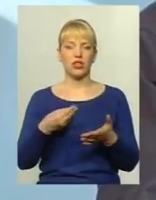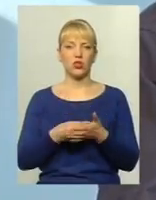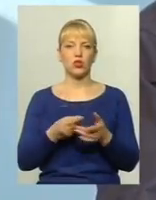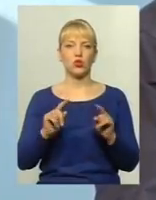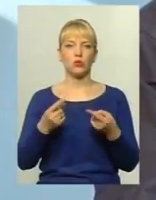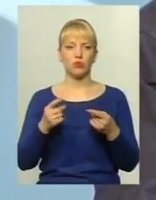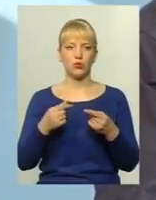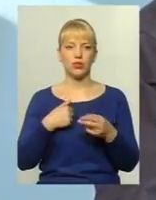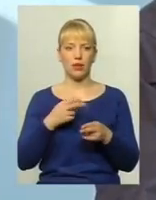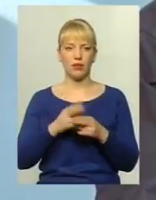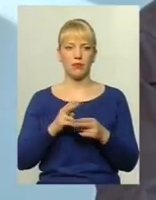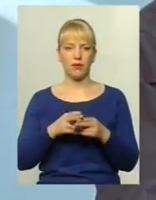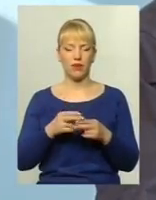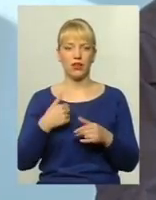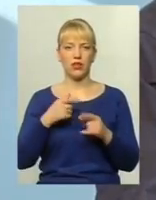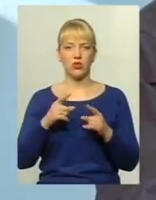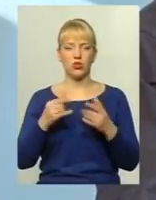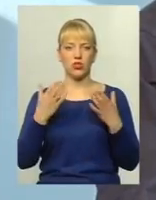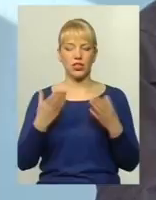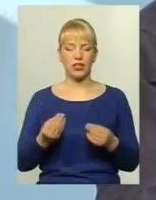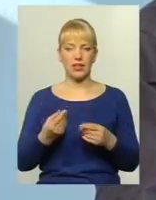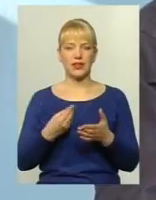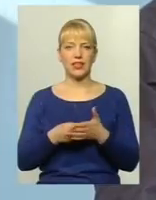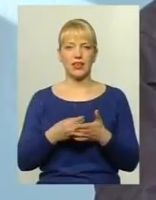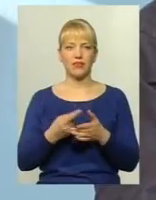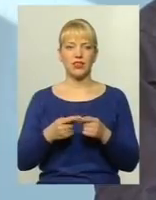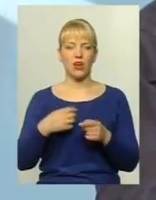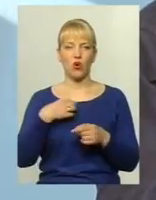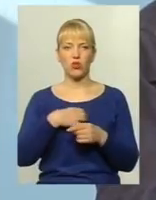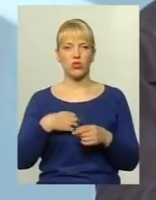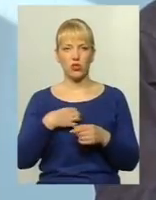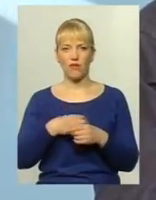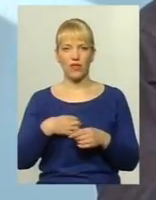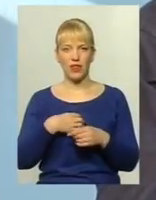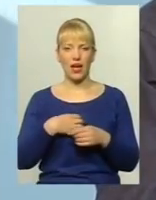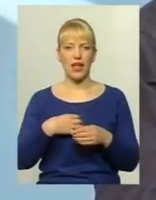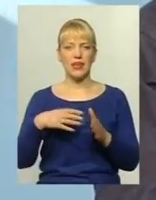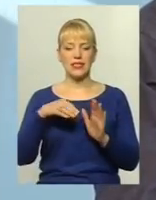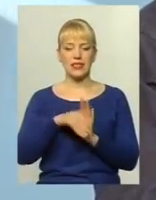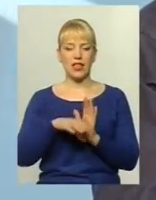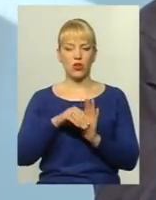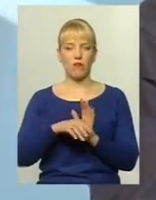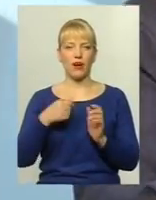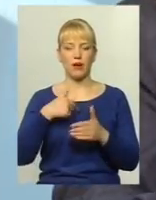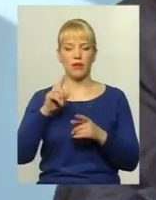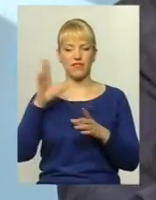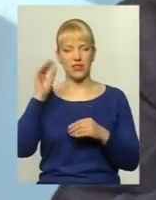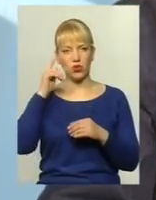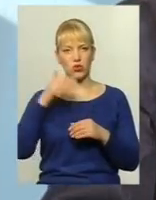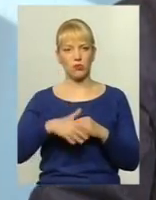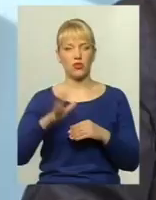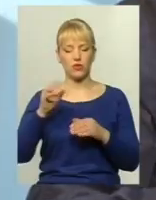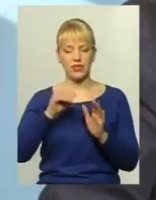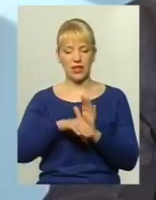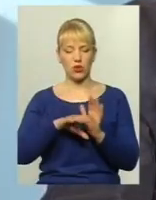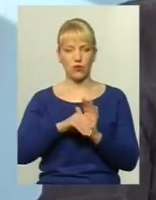Я перебиваю, звичайно. На сьогоднішні тарифи – це для нас основна складова. І ми розуміємо, що всі складові вартості